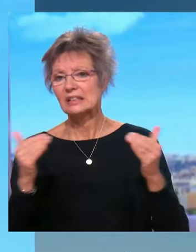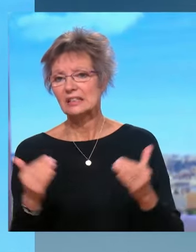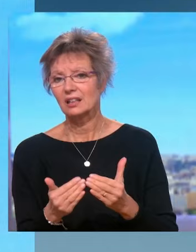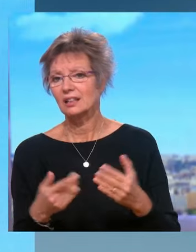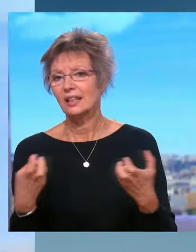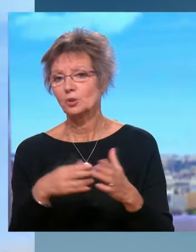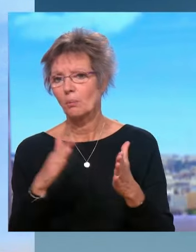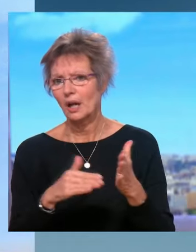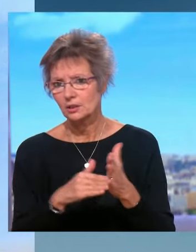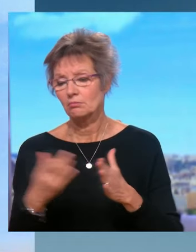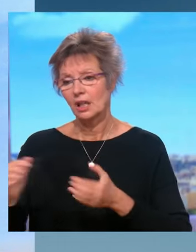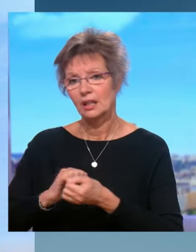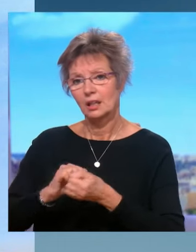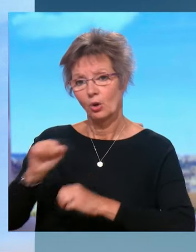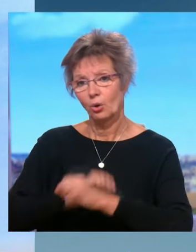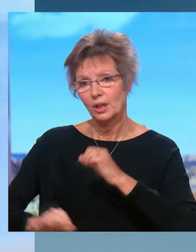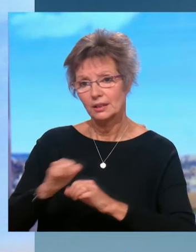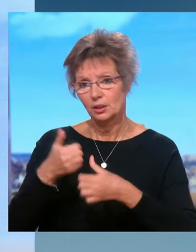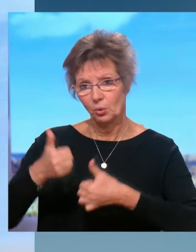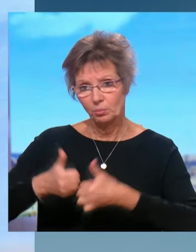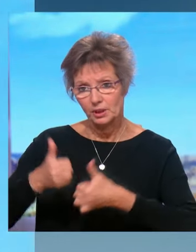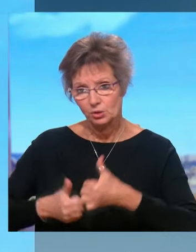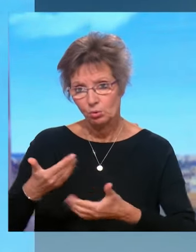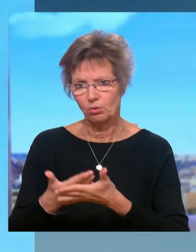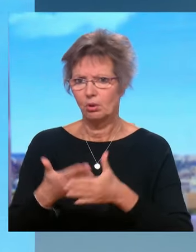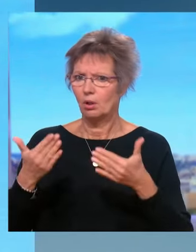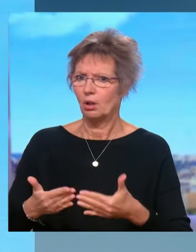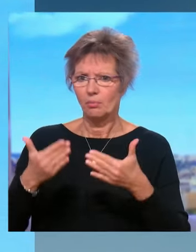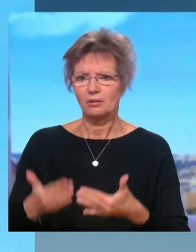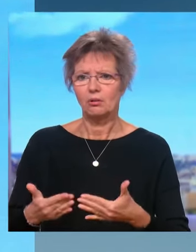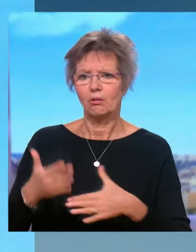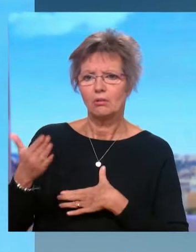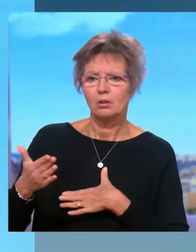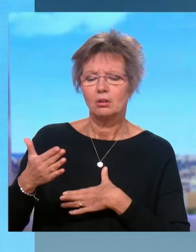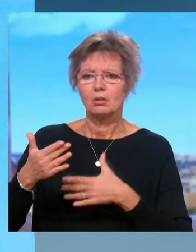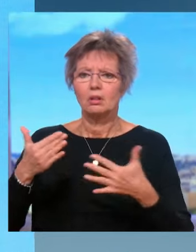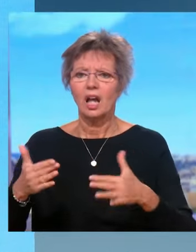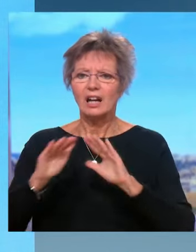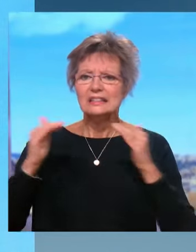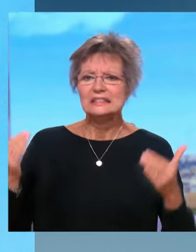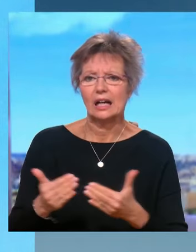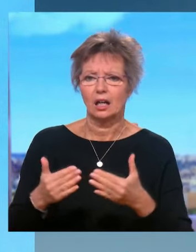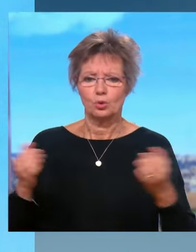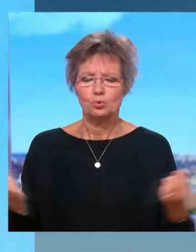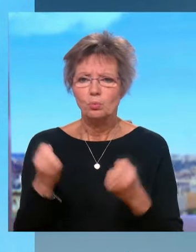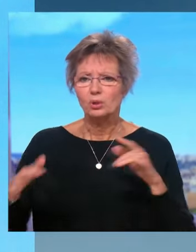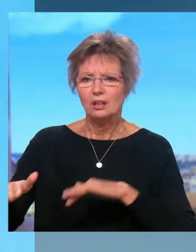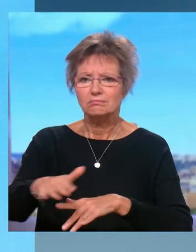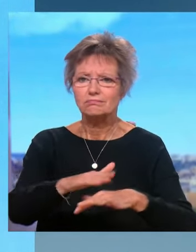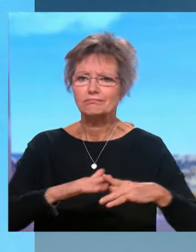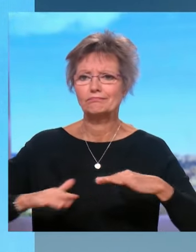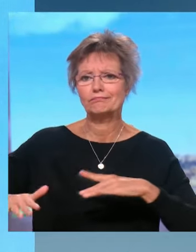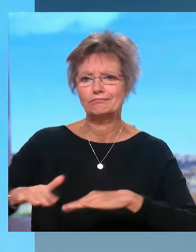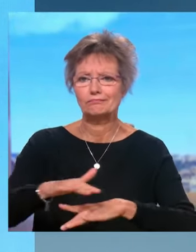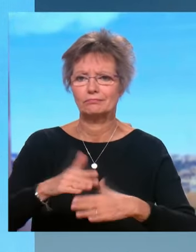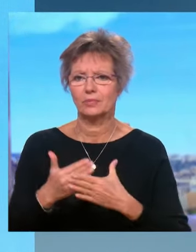organise les compétitions. Vous avez aujourd'hui des infrastructures qu'on a héritées de l'Euro 2016, qui mélangent tous les supporters et qui parfois, dans l'amener des joueurs,